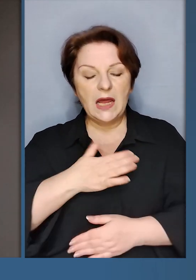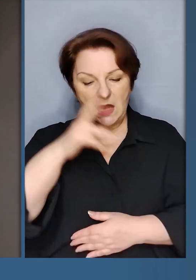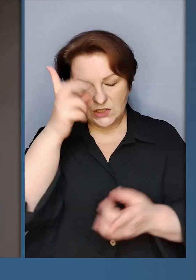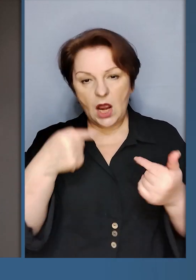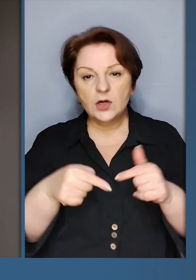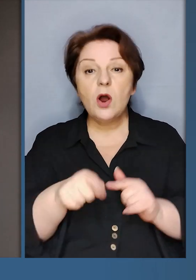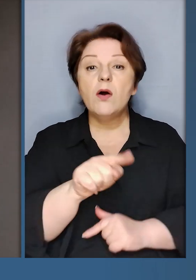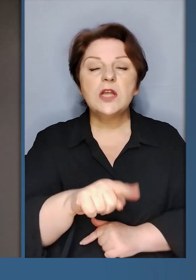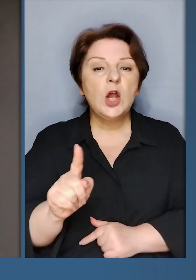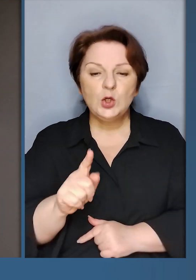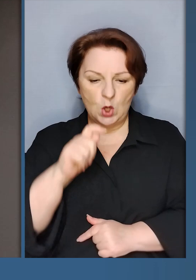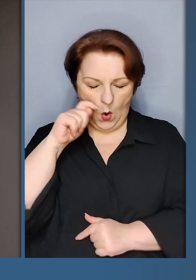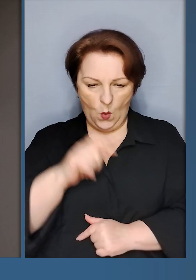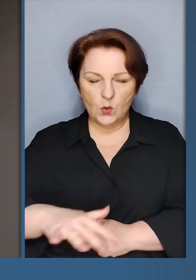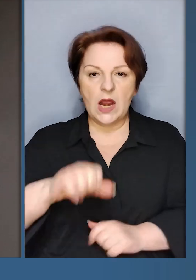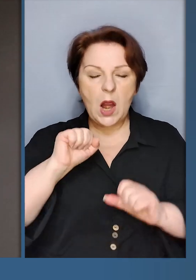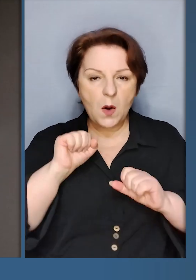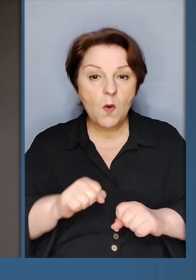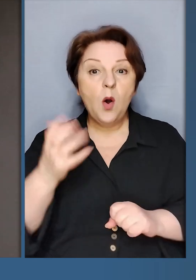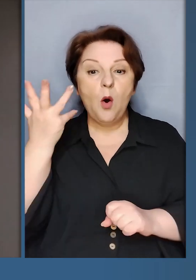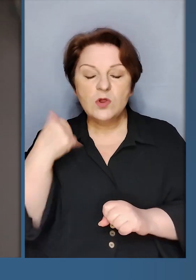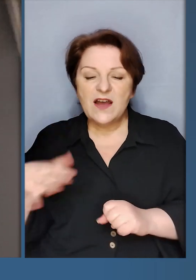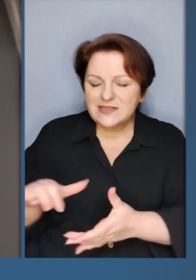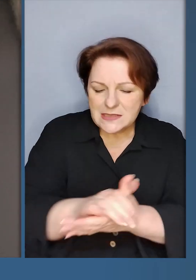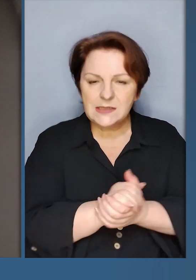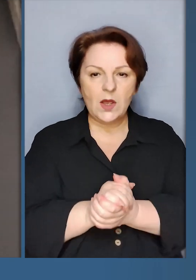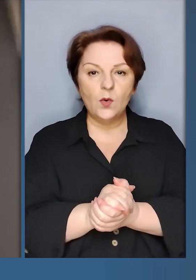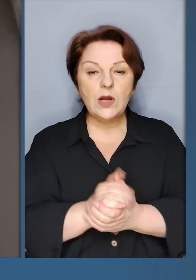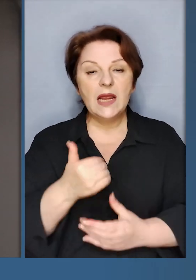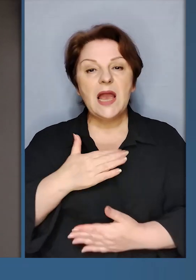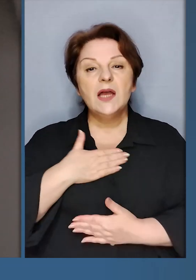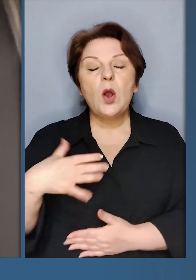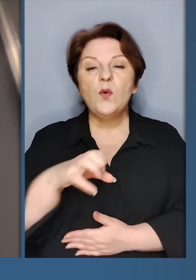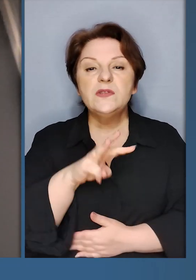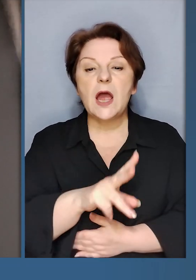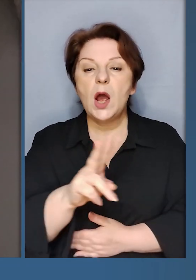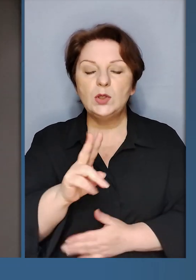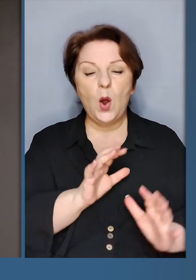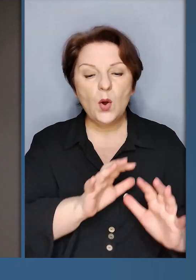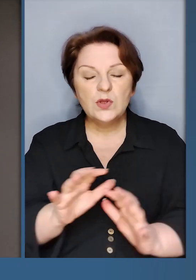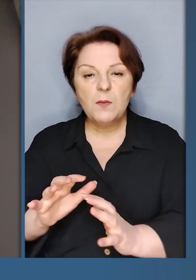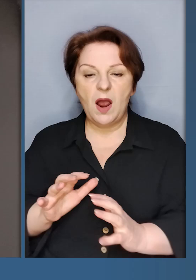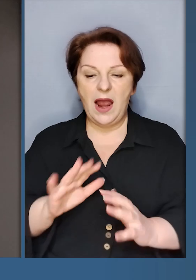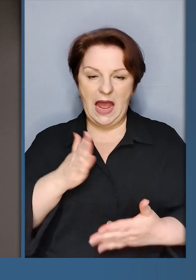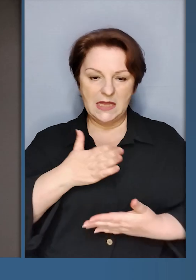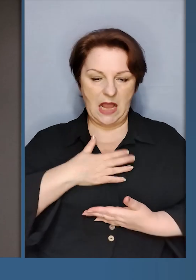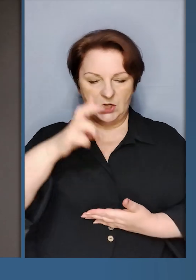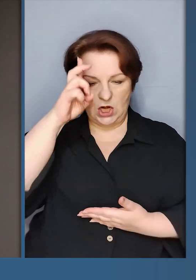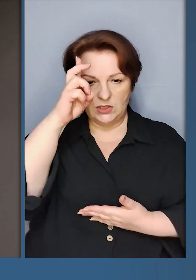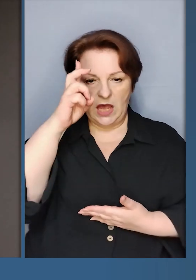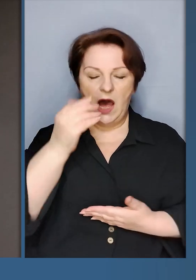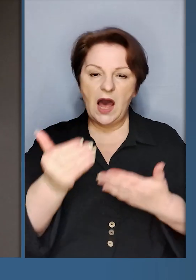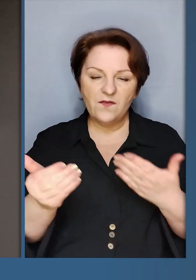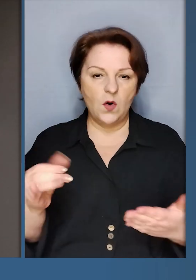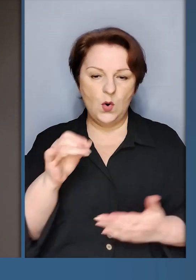нашого народу, нашою країною, тим, що Україна може, коли ми всі згуртовані. І я дякую усім, хто дбає